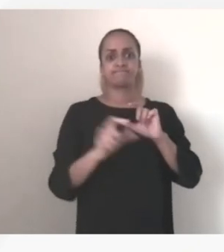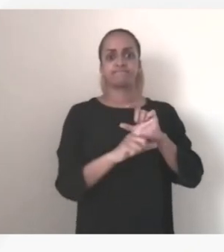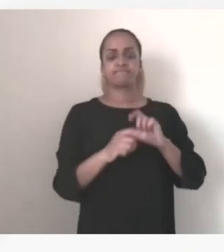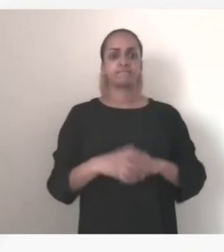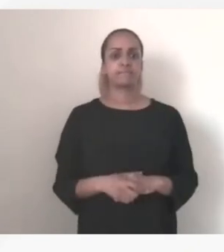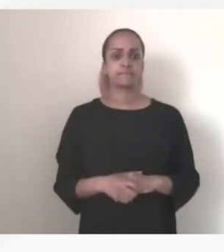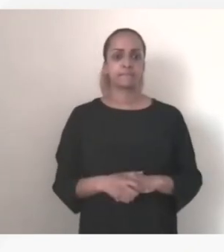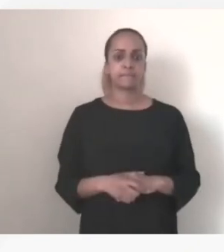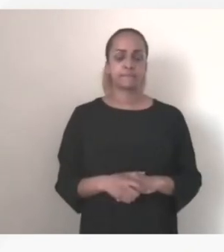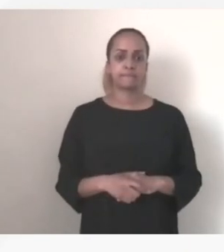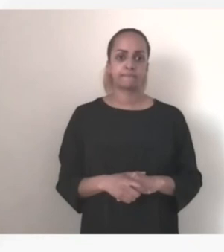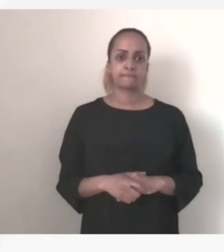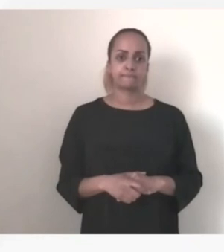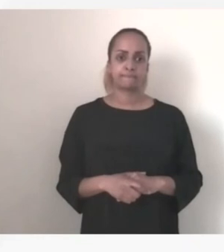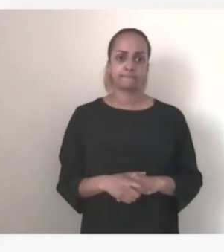alors